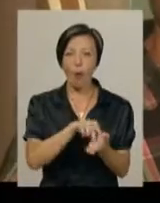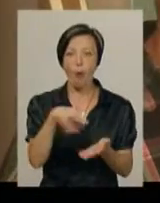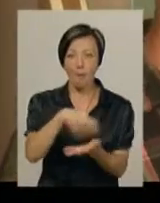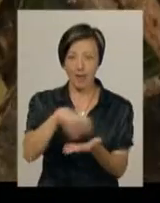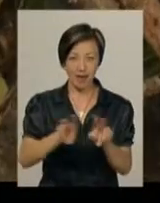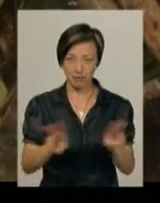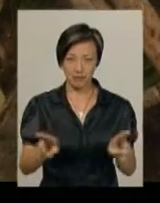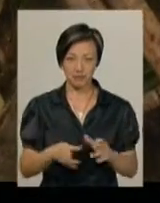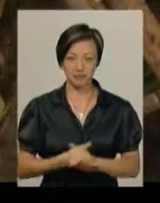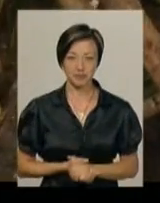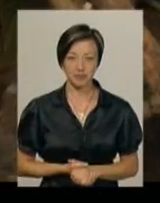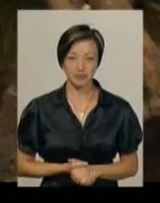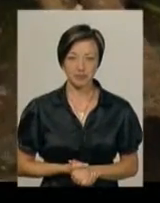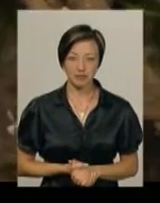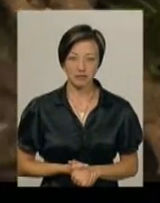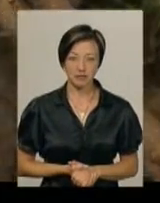одне і те ж.